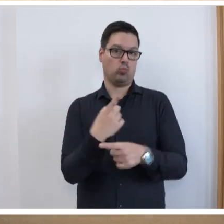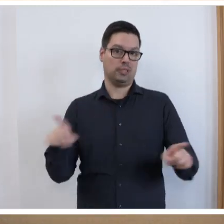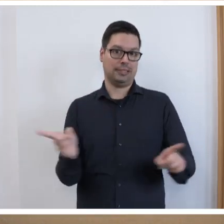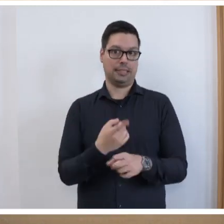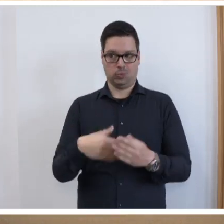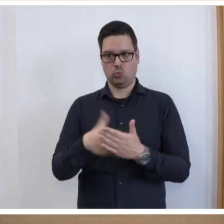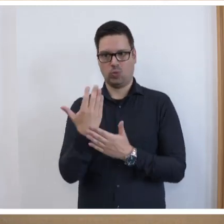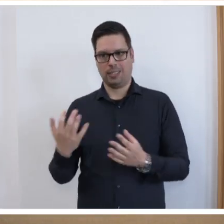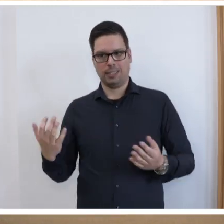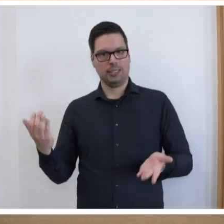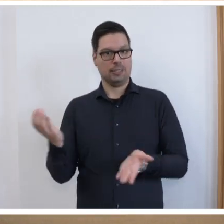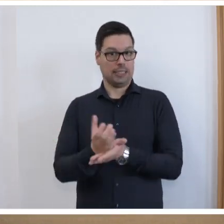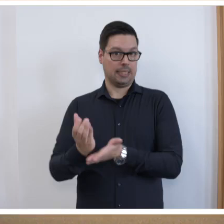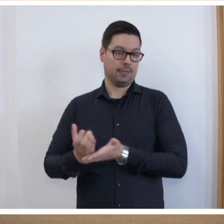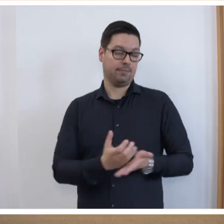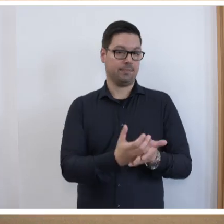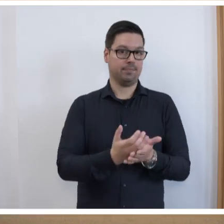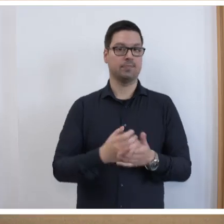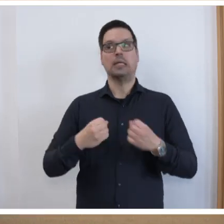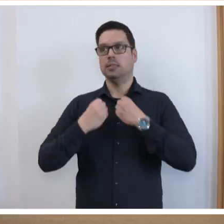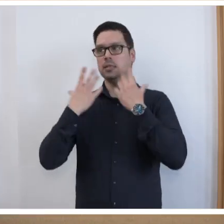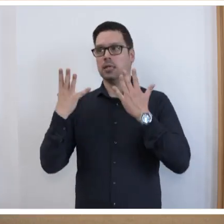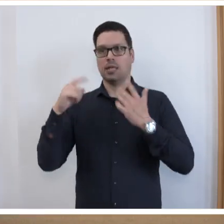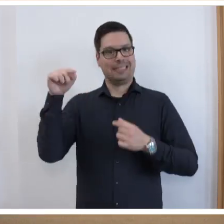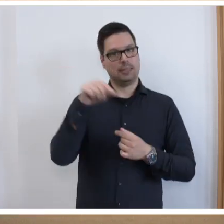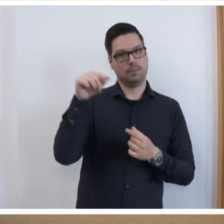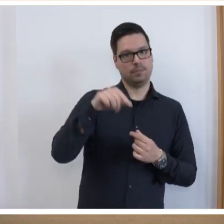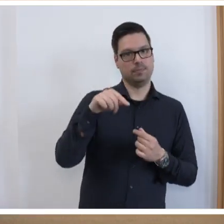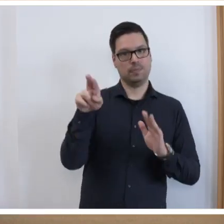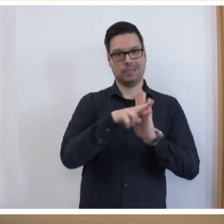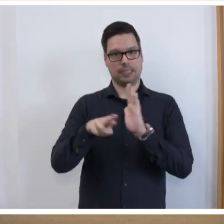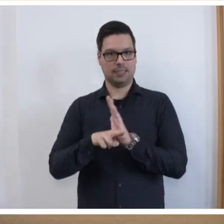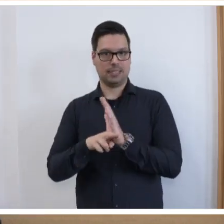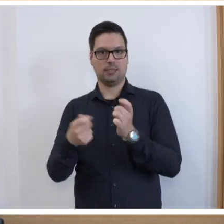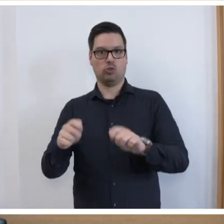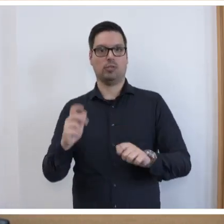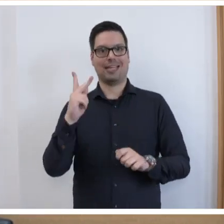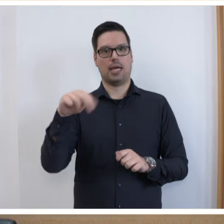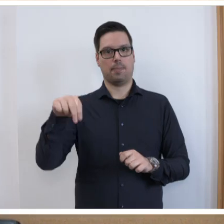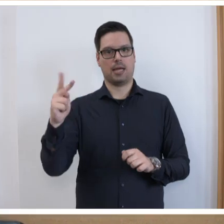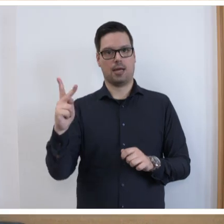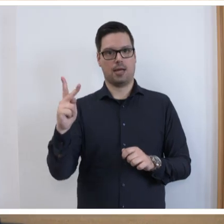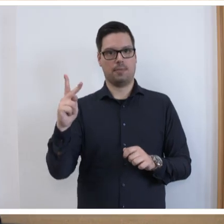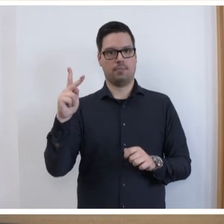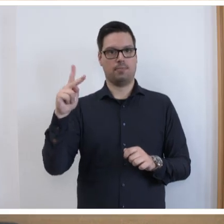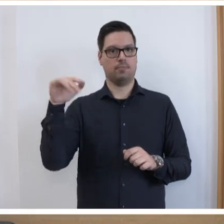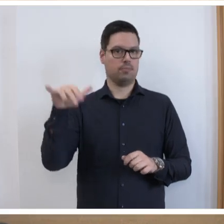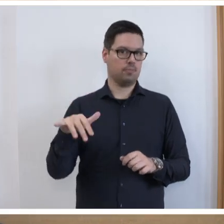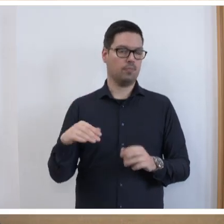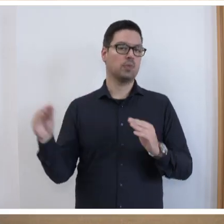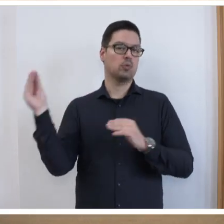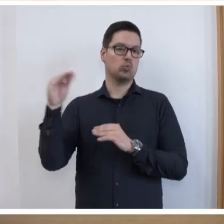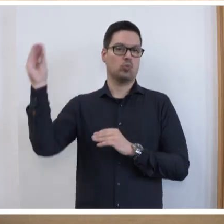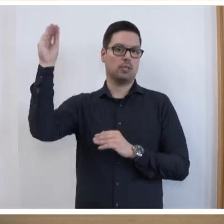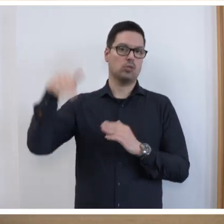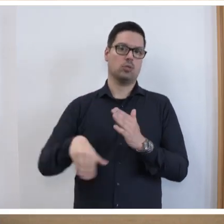ist mir an dieser Stelle auch klar zu machen, dass wir uns mit diesem Gesetz auf den Beschlüssen der KMK bewegen und auch noch mal zusätzlich